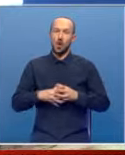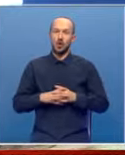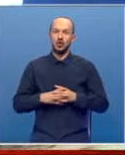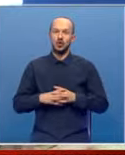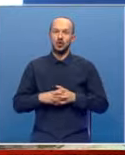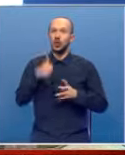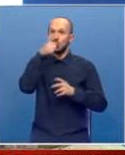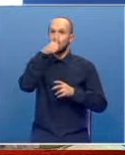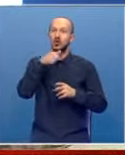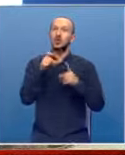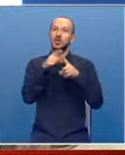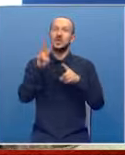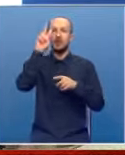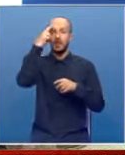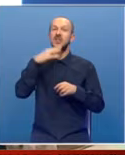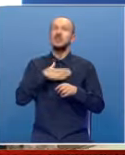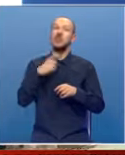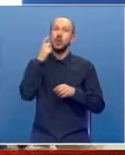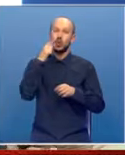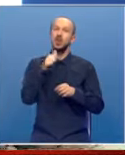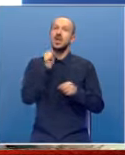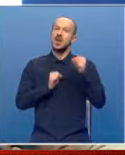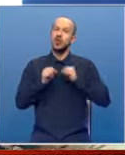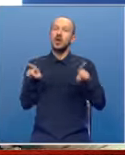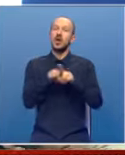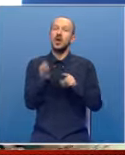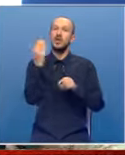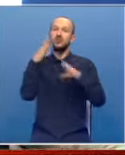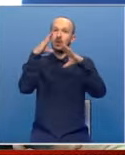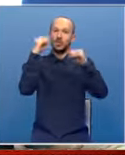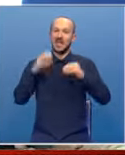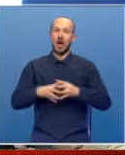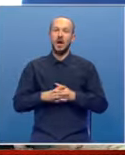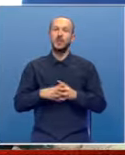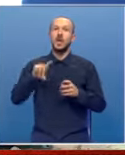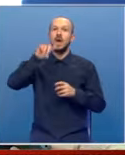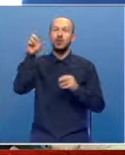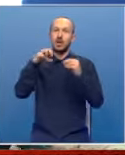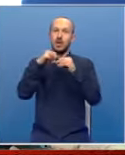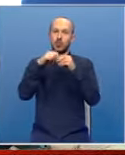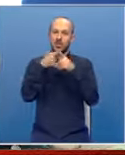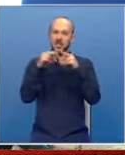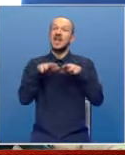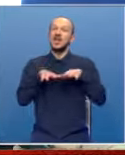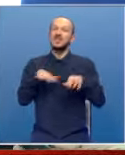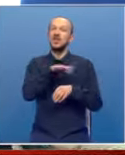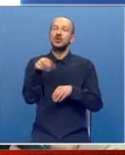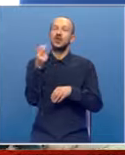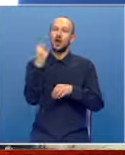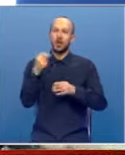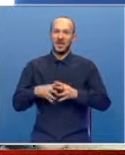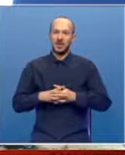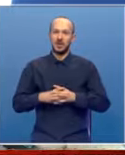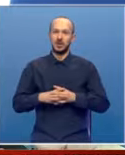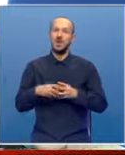što ste prepoznali moj trud i napore kao bivšeg ambasadora Republike Bugarske za razvoj naših dobrih